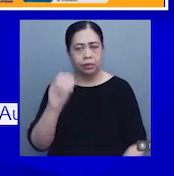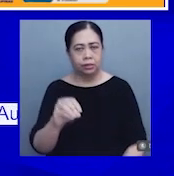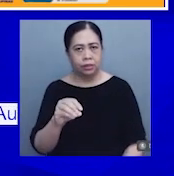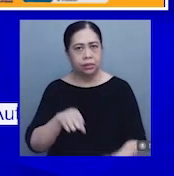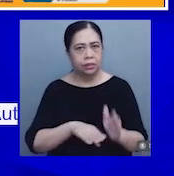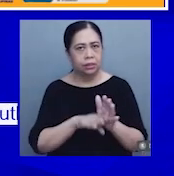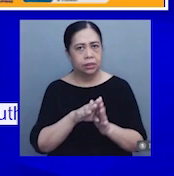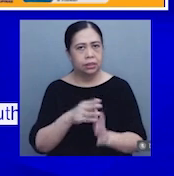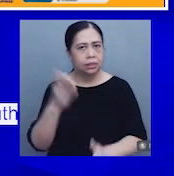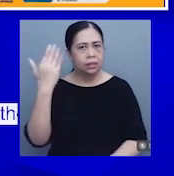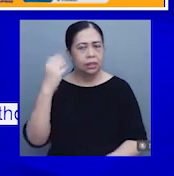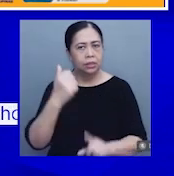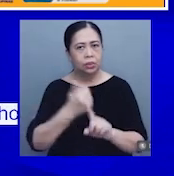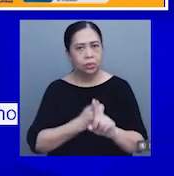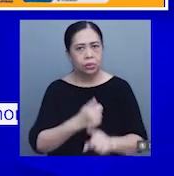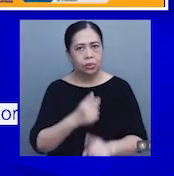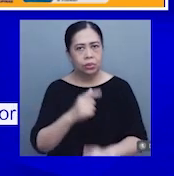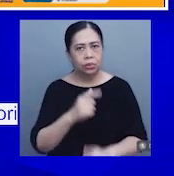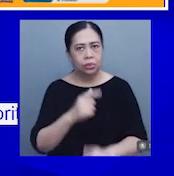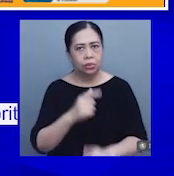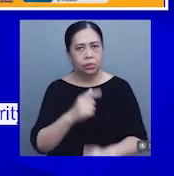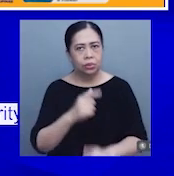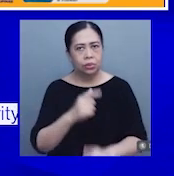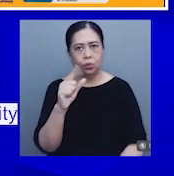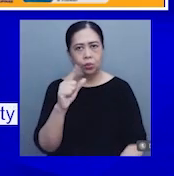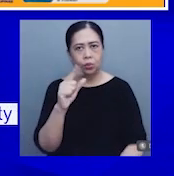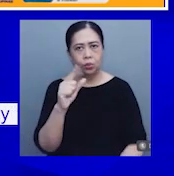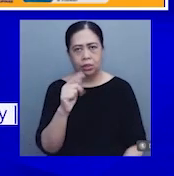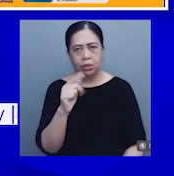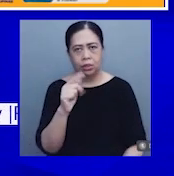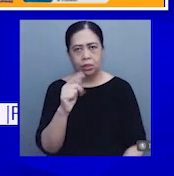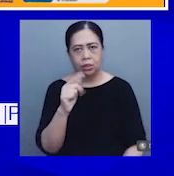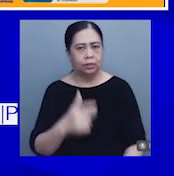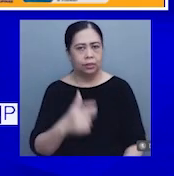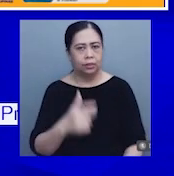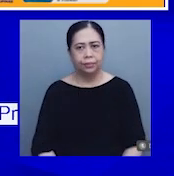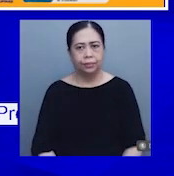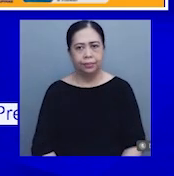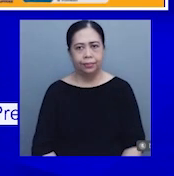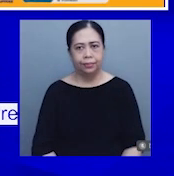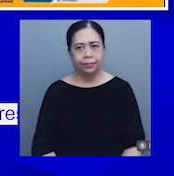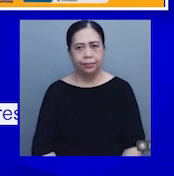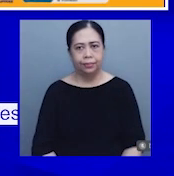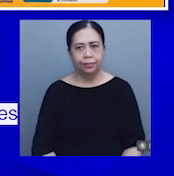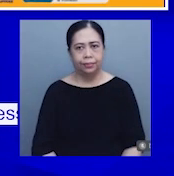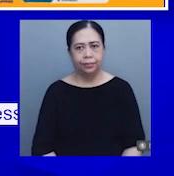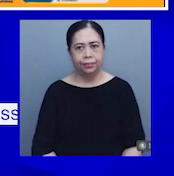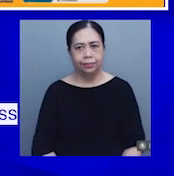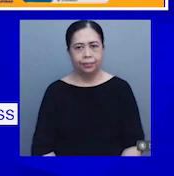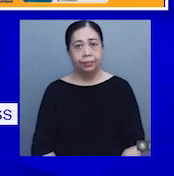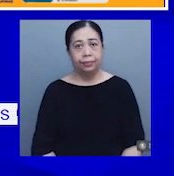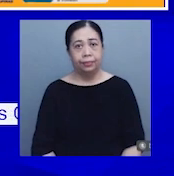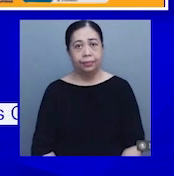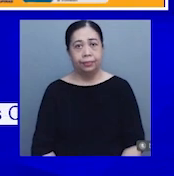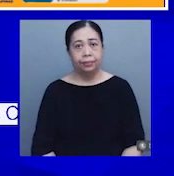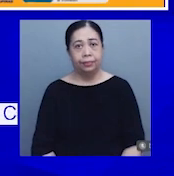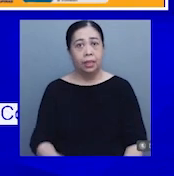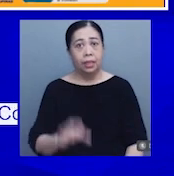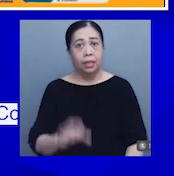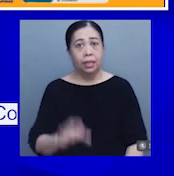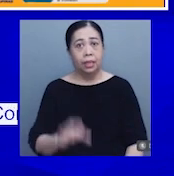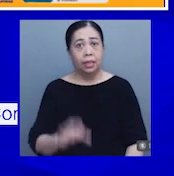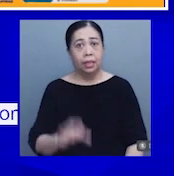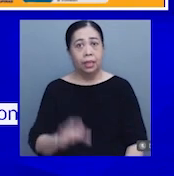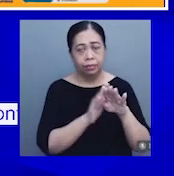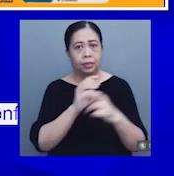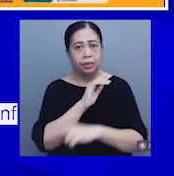noong Agusto 2023. Kung iyahambing sa inflation na naitala sa mga riyon sa labas